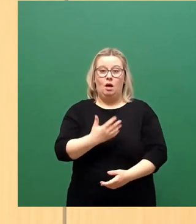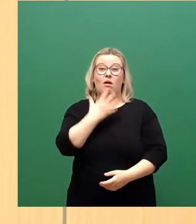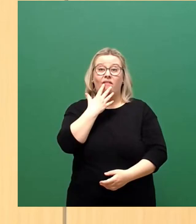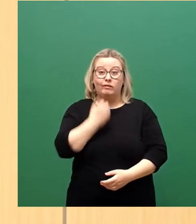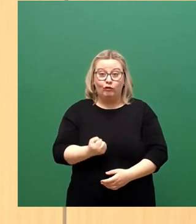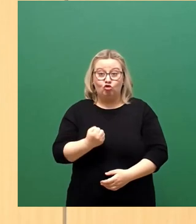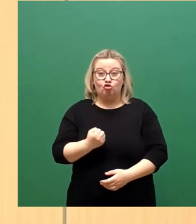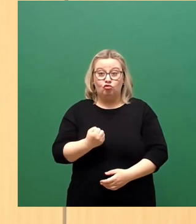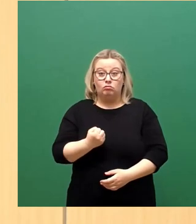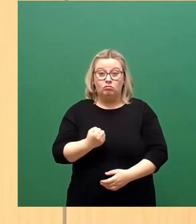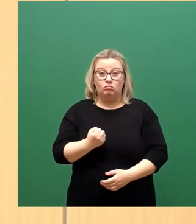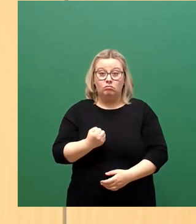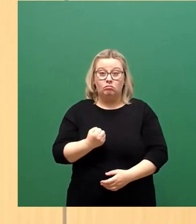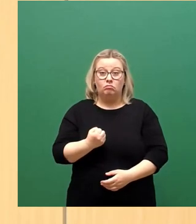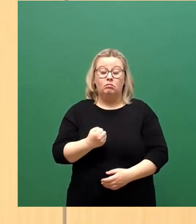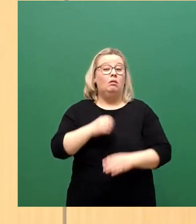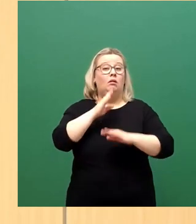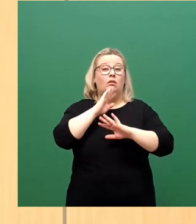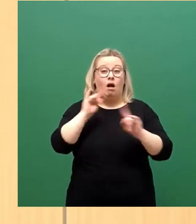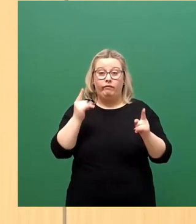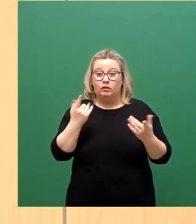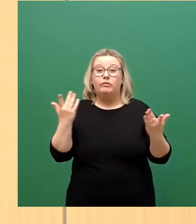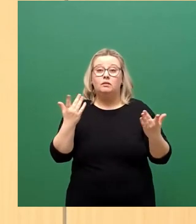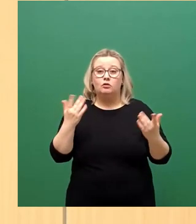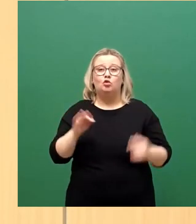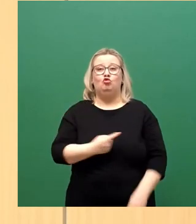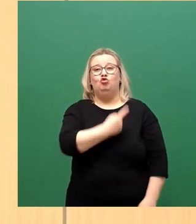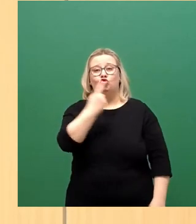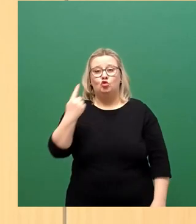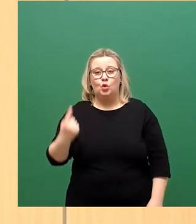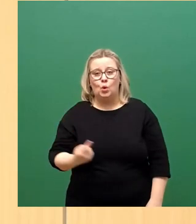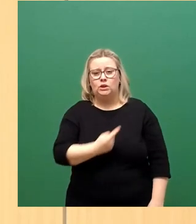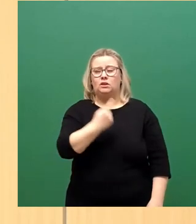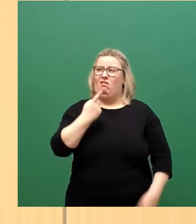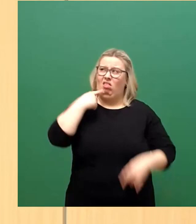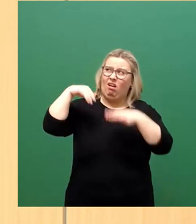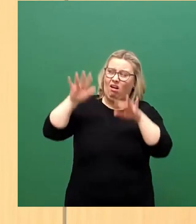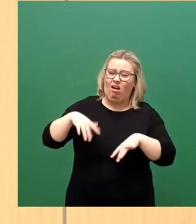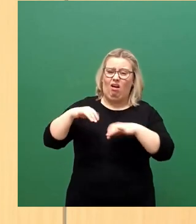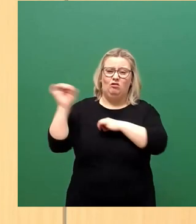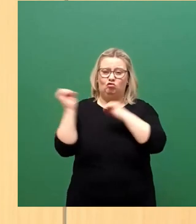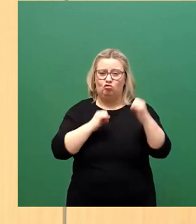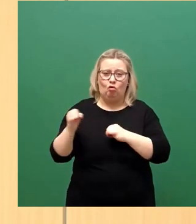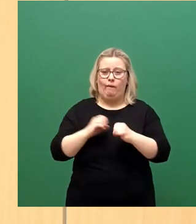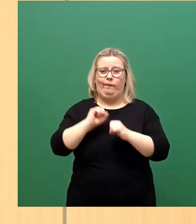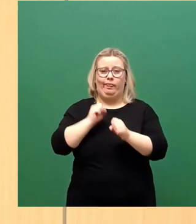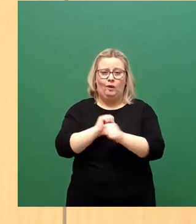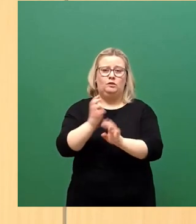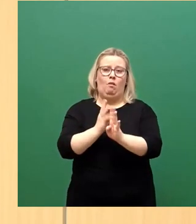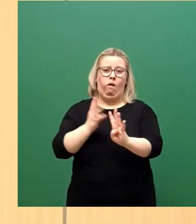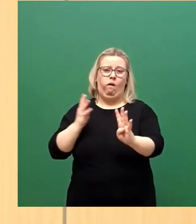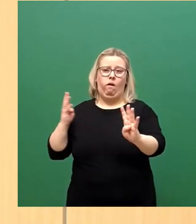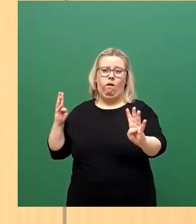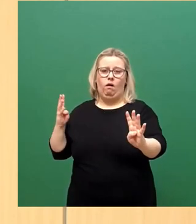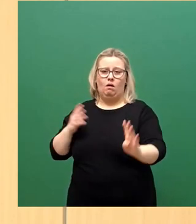der durfte zum Dank stundenlang bei Wind und Wetter in der Schlange stehen. Da